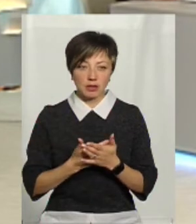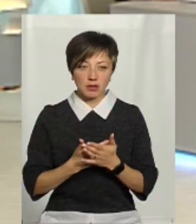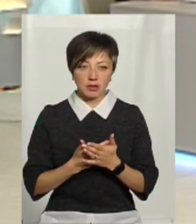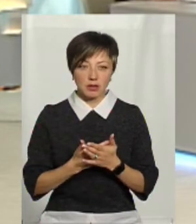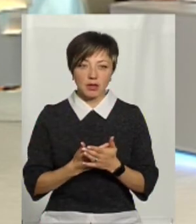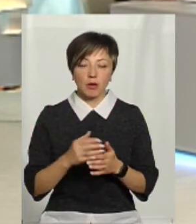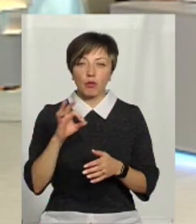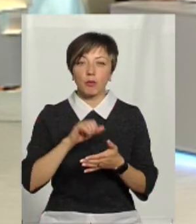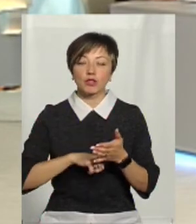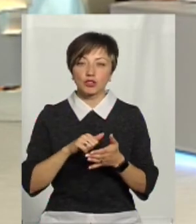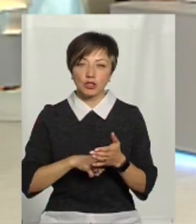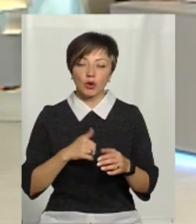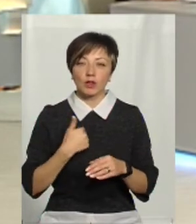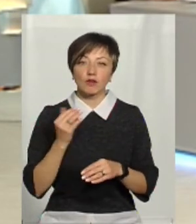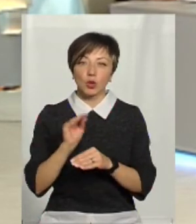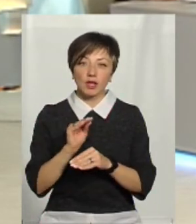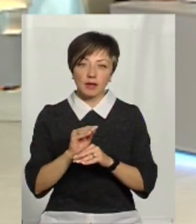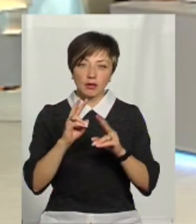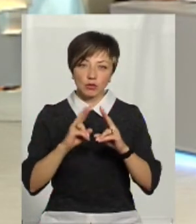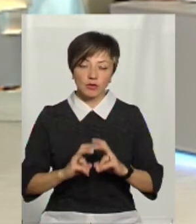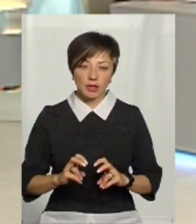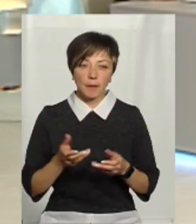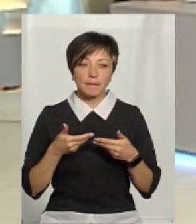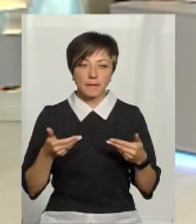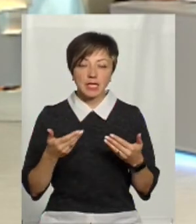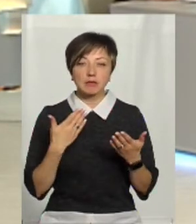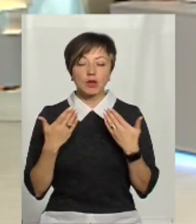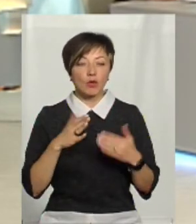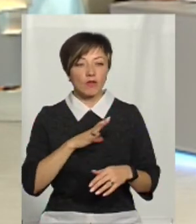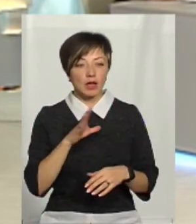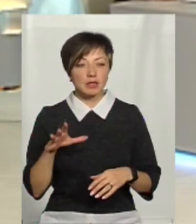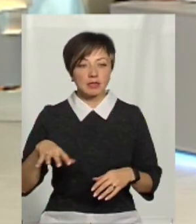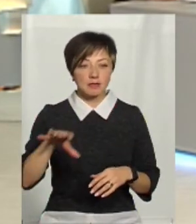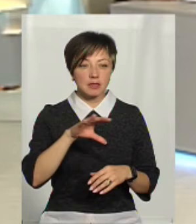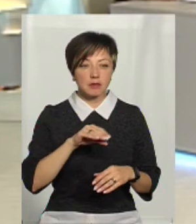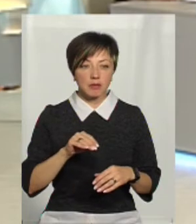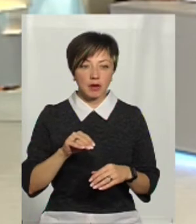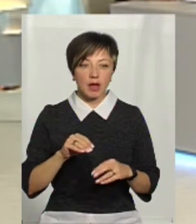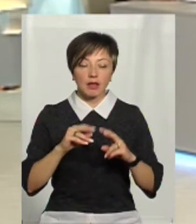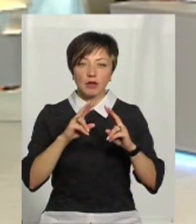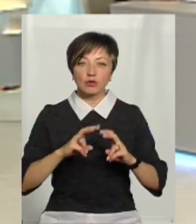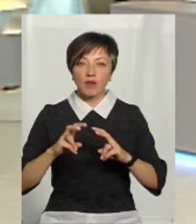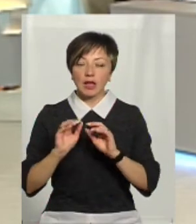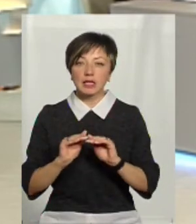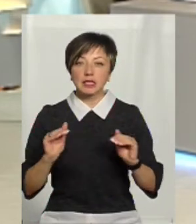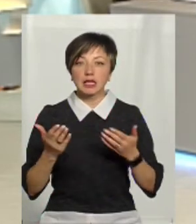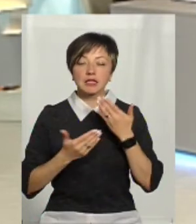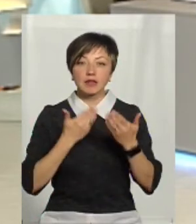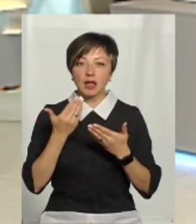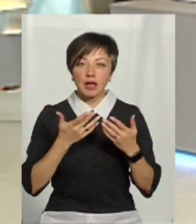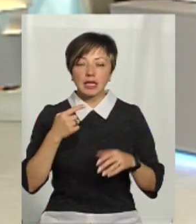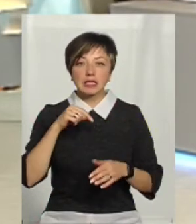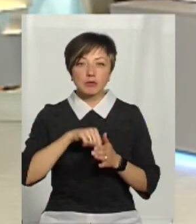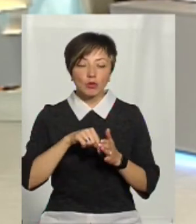Я дечі про причини ще хотів проаналізувати. Ми ж спілкувалися зі всіма, аналізували, які діти зверталися,